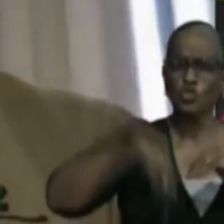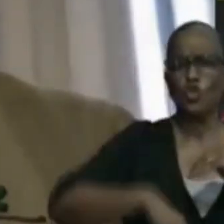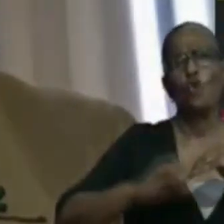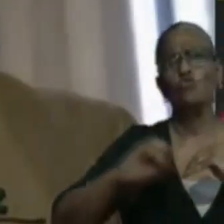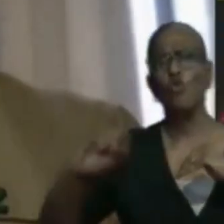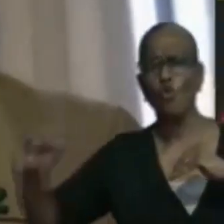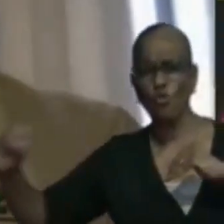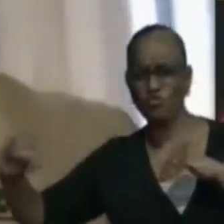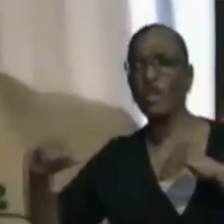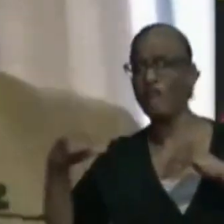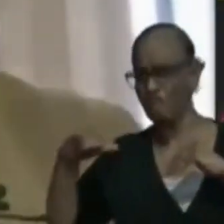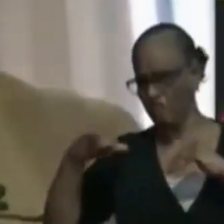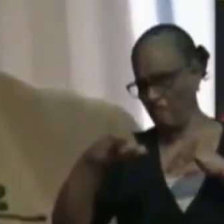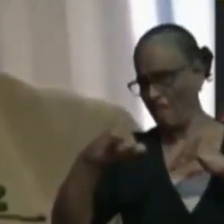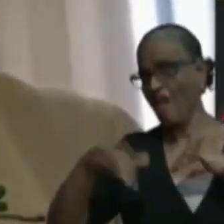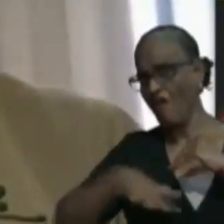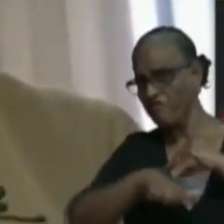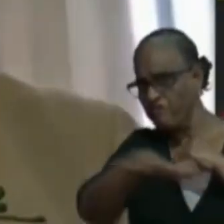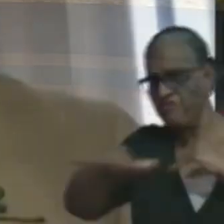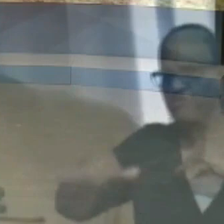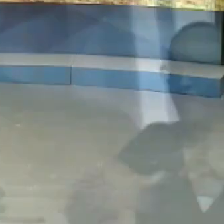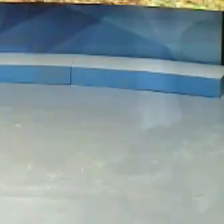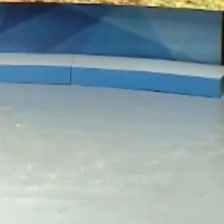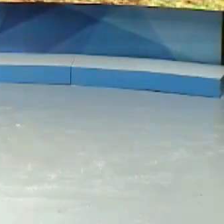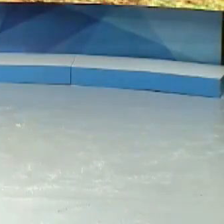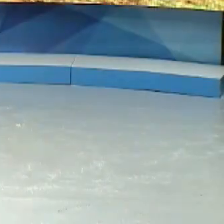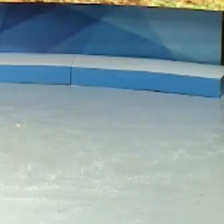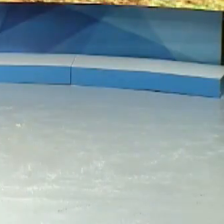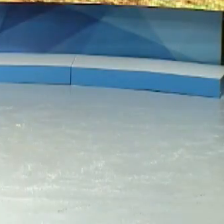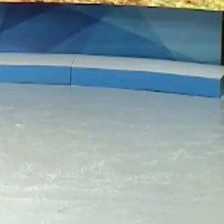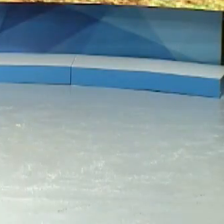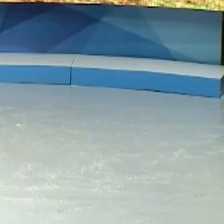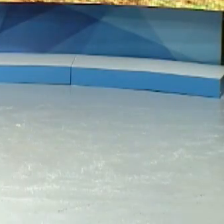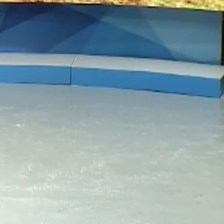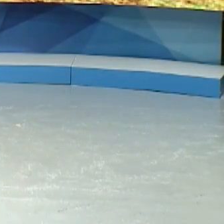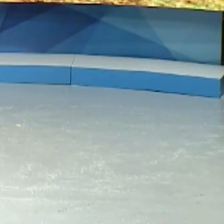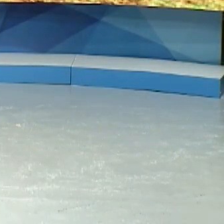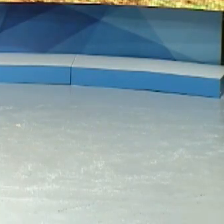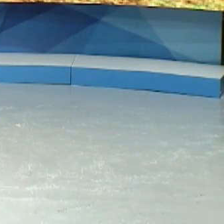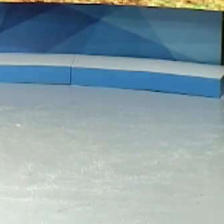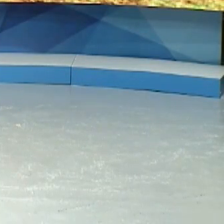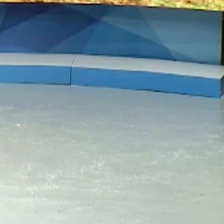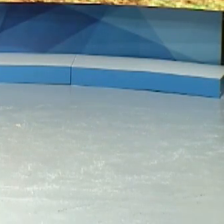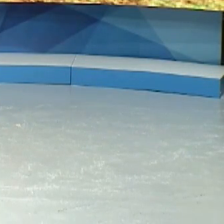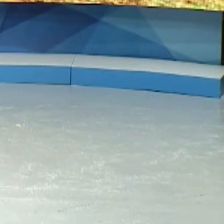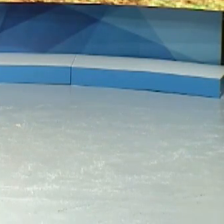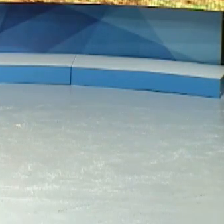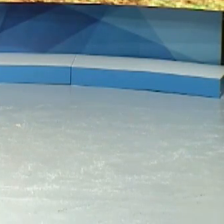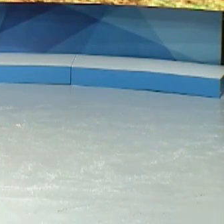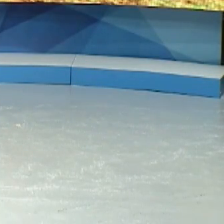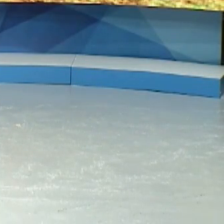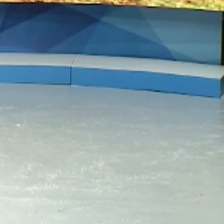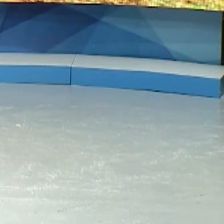Elf personen positief getest. Vanwege de zware regens wordt het werk echter gestagneerd.